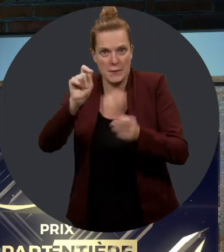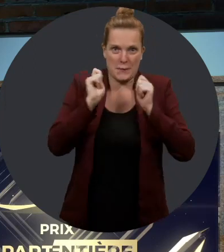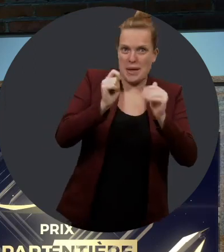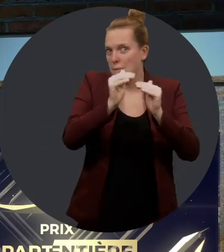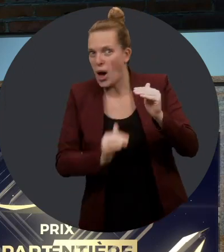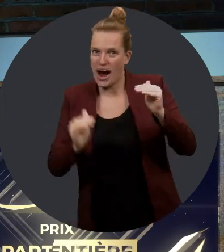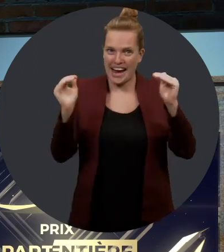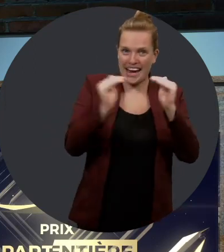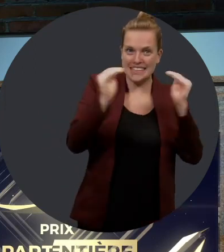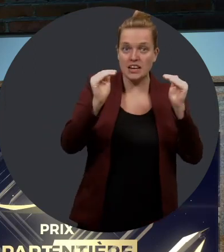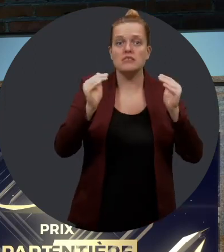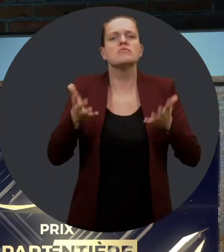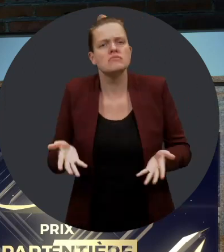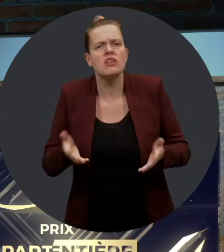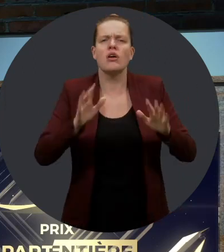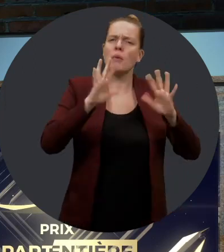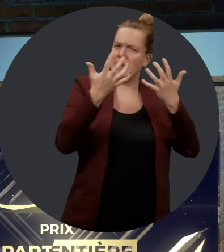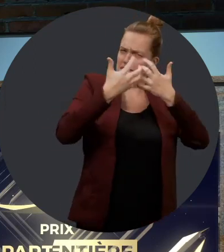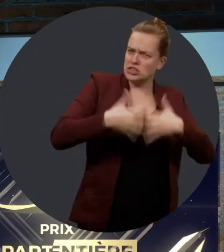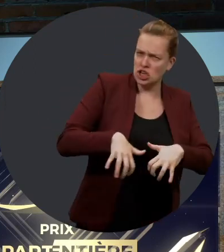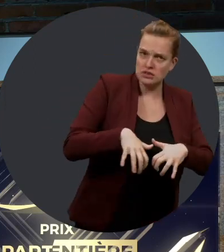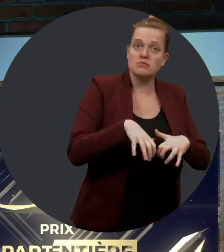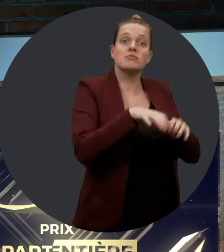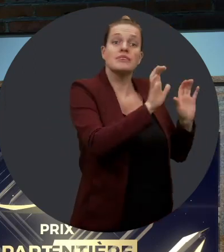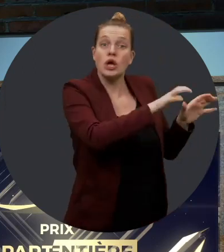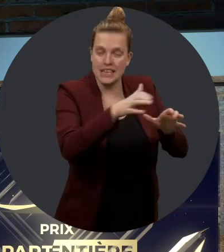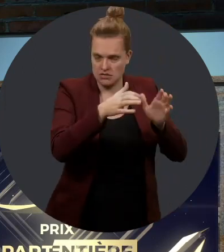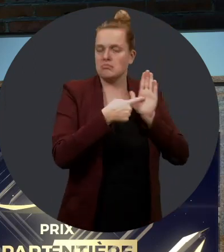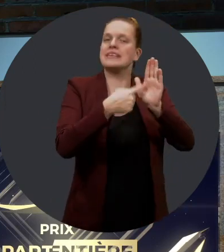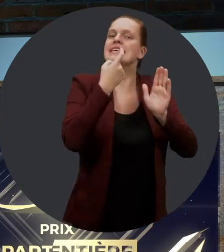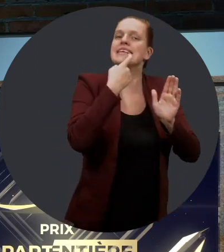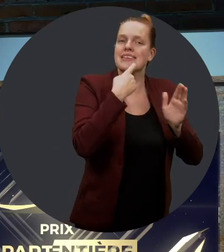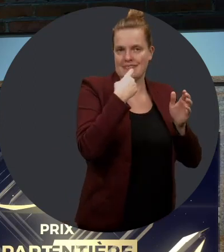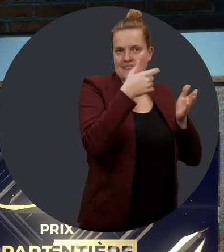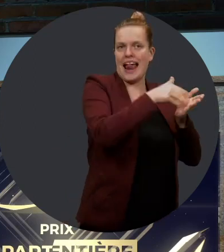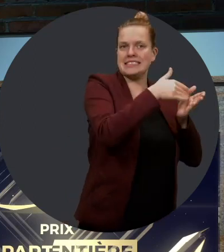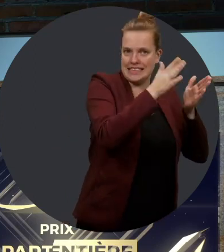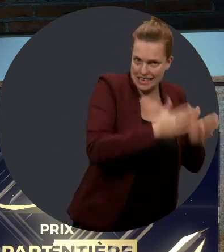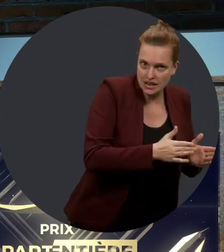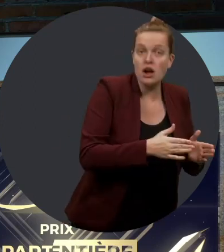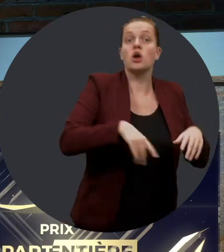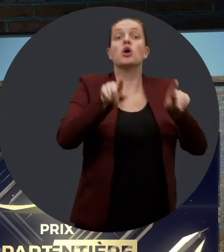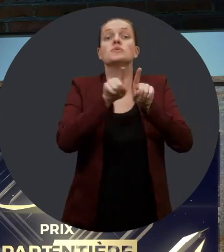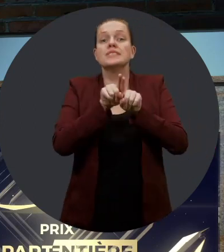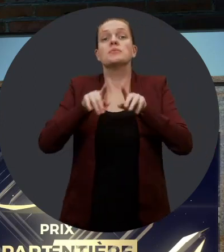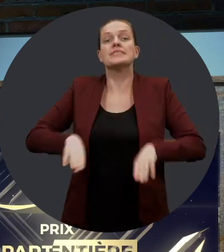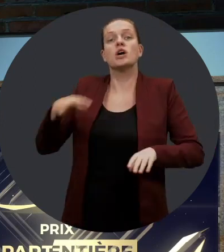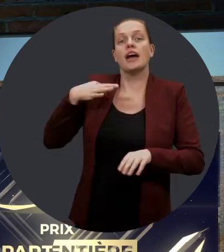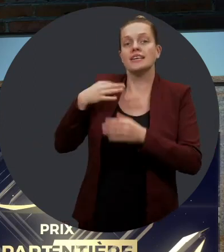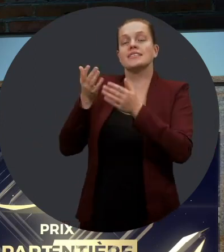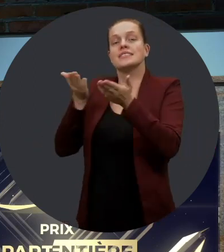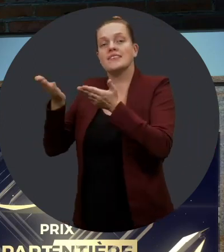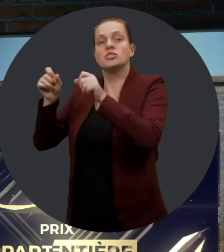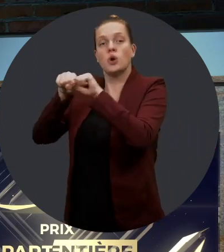2020 du prix à part entière. Voici comment on fonctionne. Pour chacune des catégories, d'abord, on va présenter les finalistes et